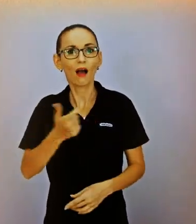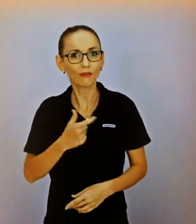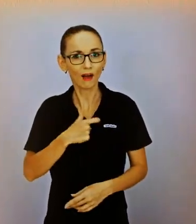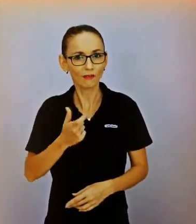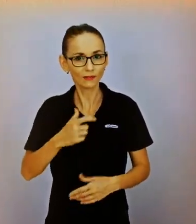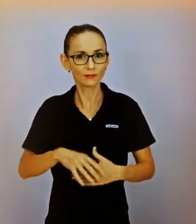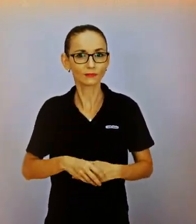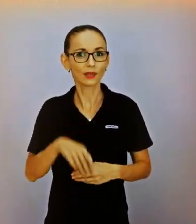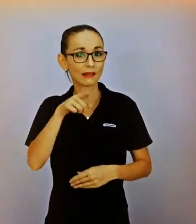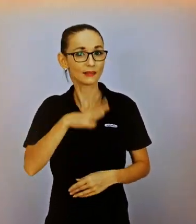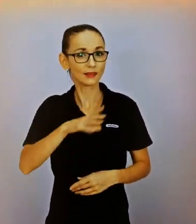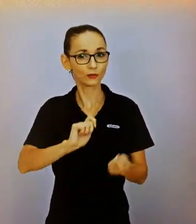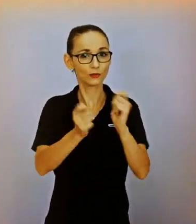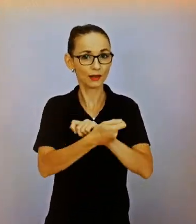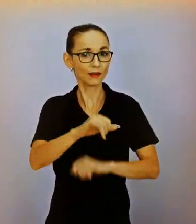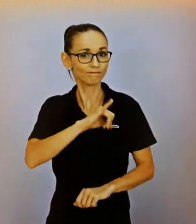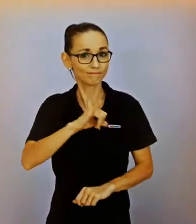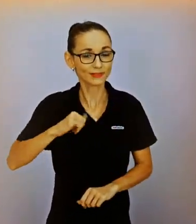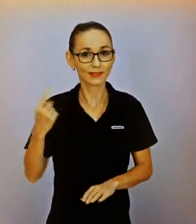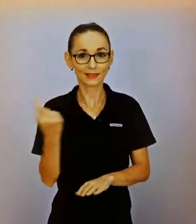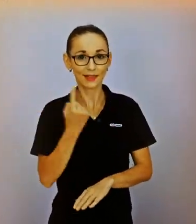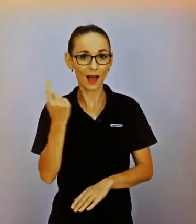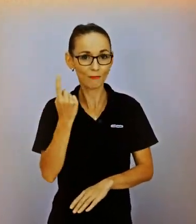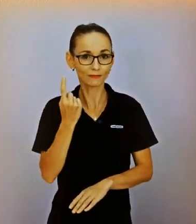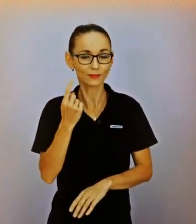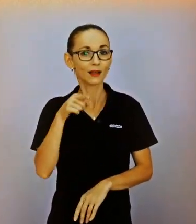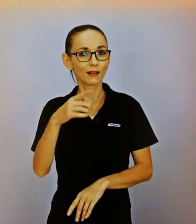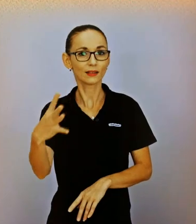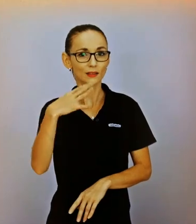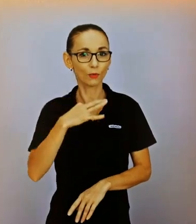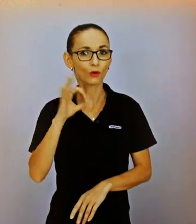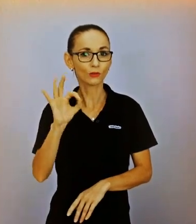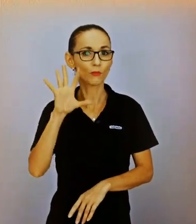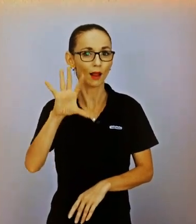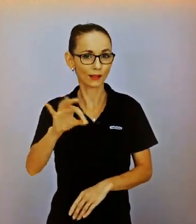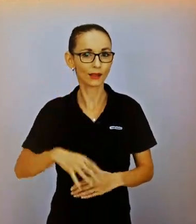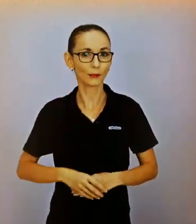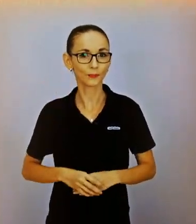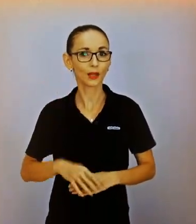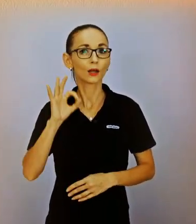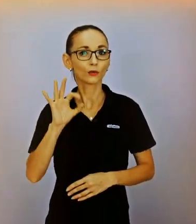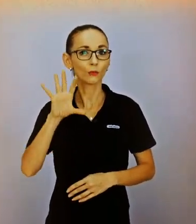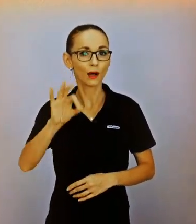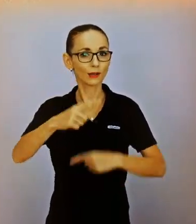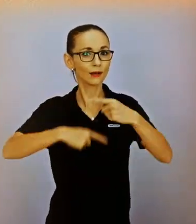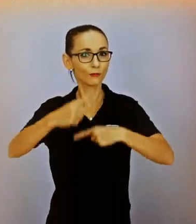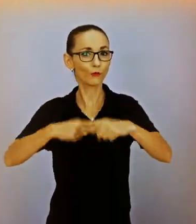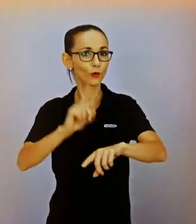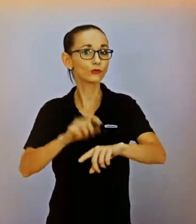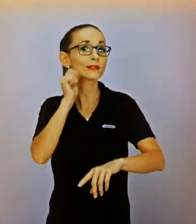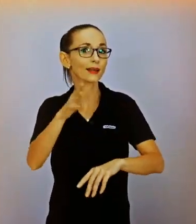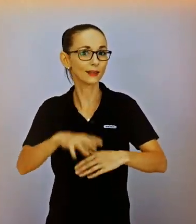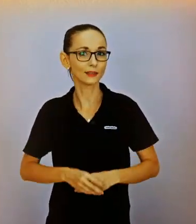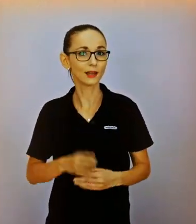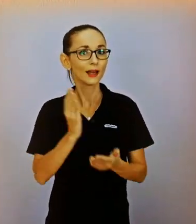nedovolí vám trénovať si zručnosti potrebné pre vašu samostatnosť, neváhajte nám napísať na dobruženku. Presne pre takéto